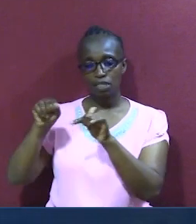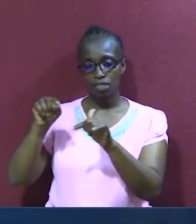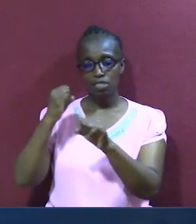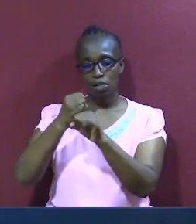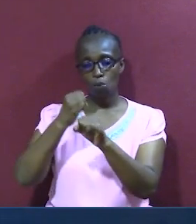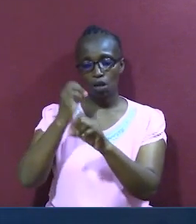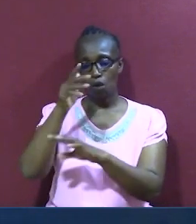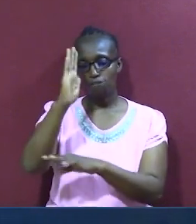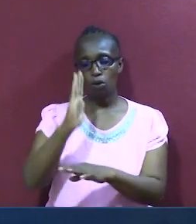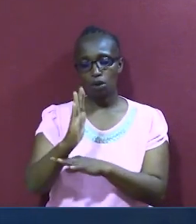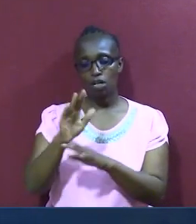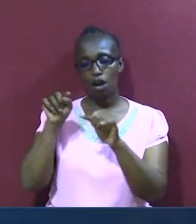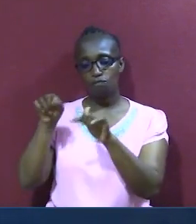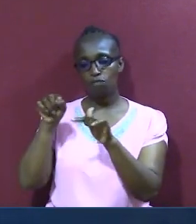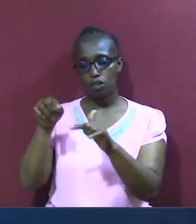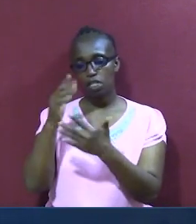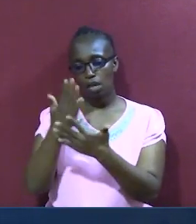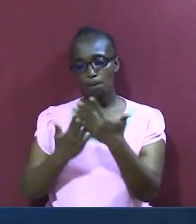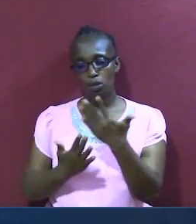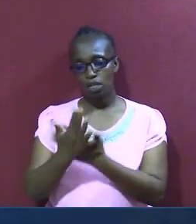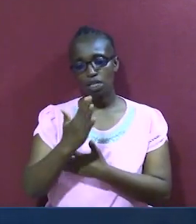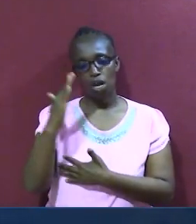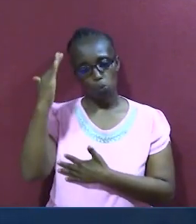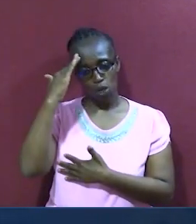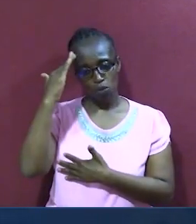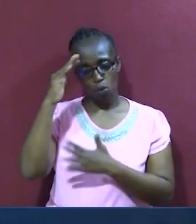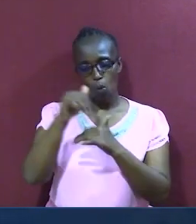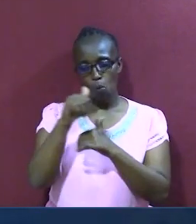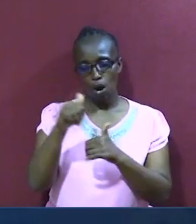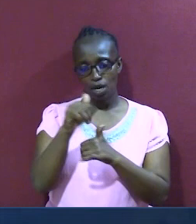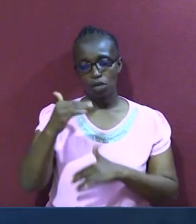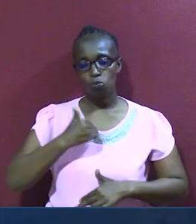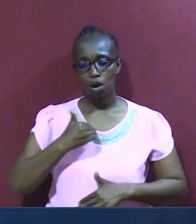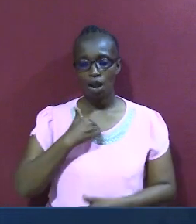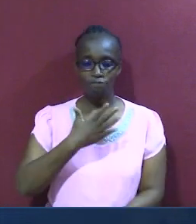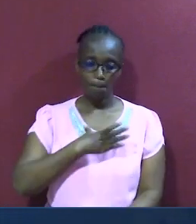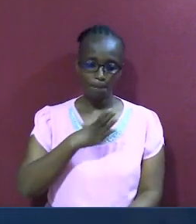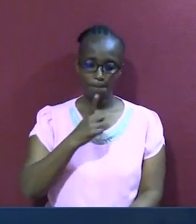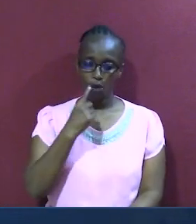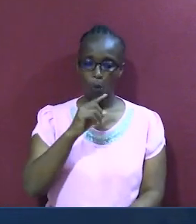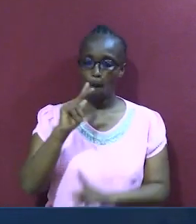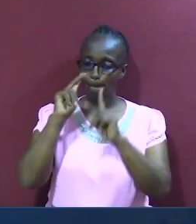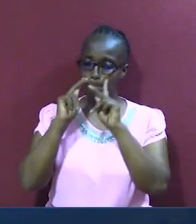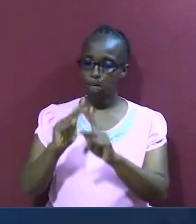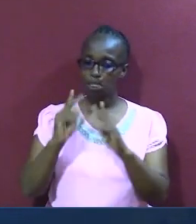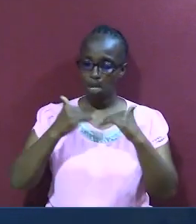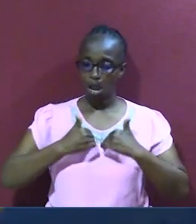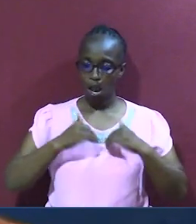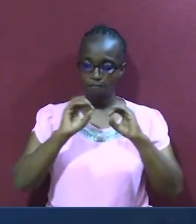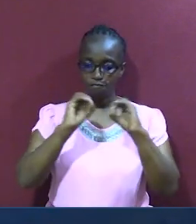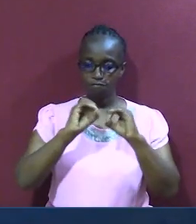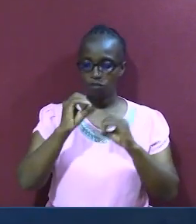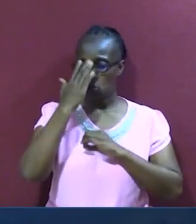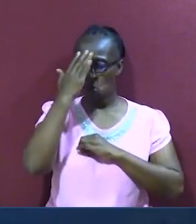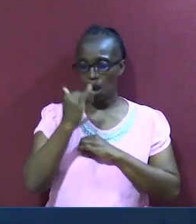Kwa hivyo ya subu ya leo, inajua ya kwamba, kuna watu wamekosa amani, kwa sababu ya kulipisha